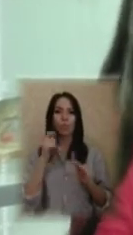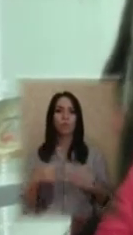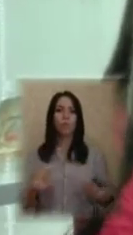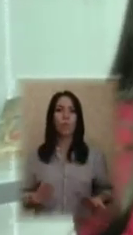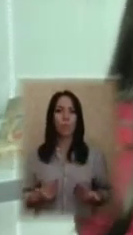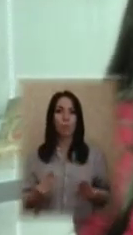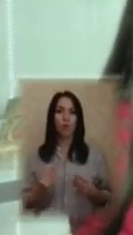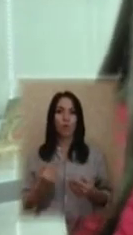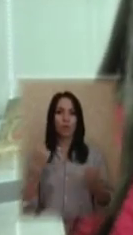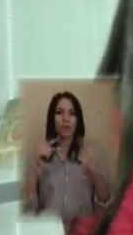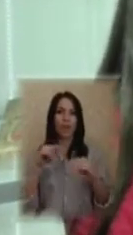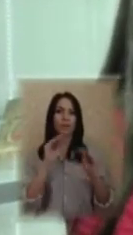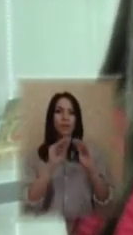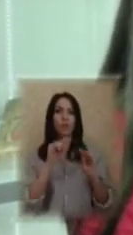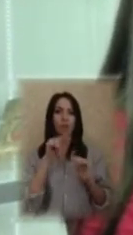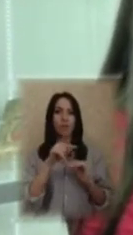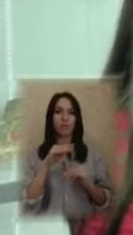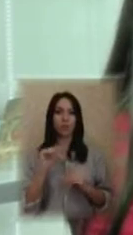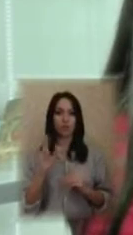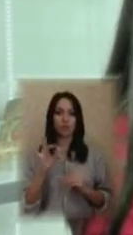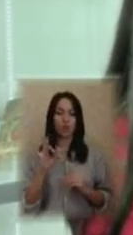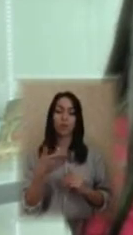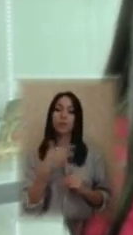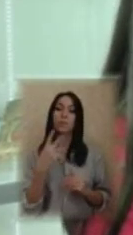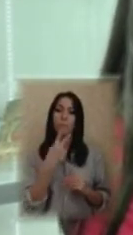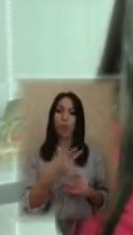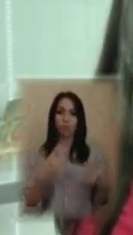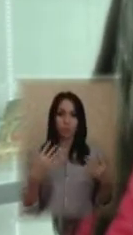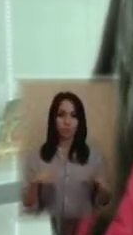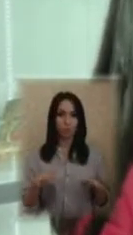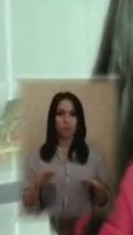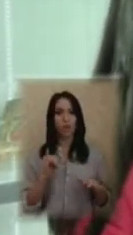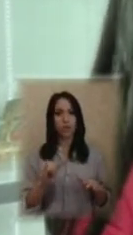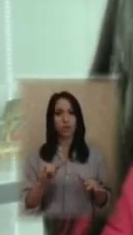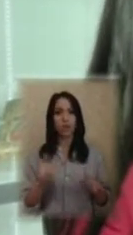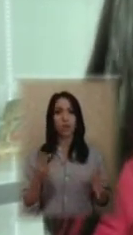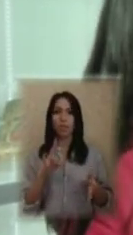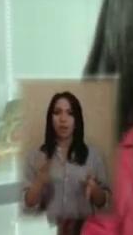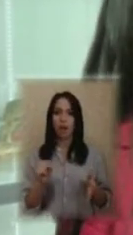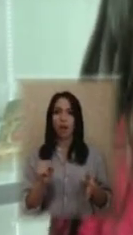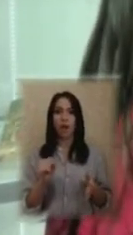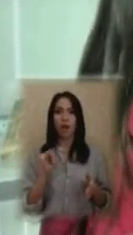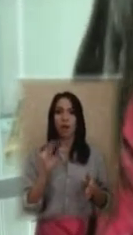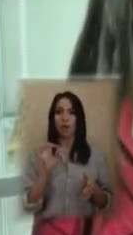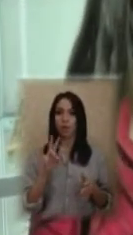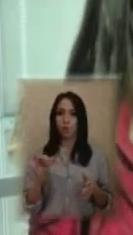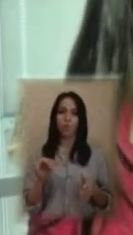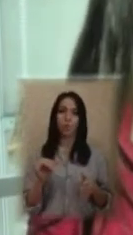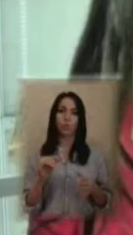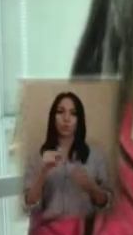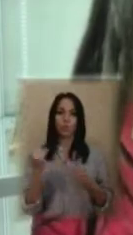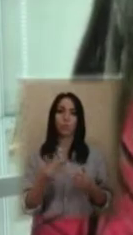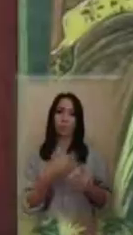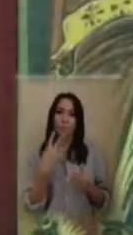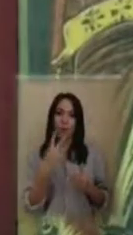-прикладний жанр. І ми бачимо вже і на іконів та гамуймої печалі, ми бачимо вже